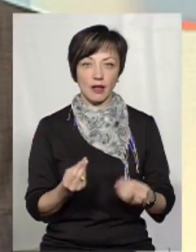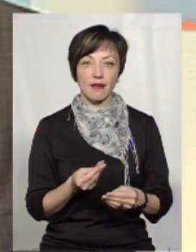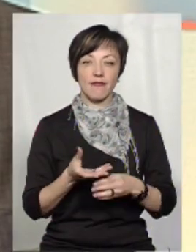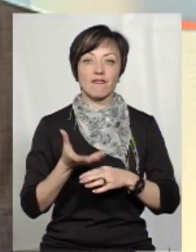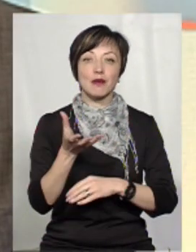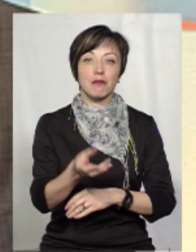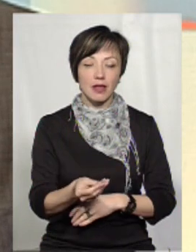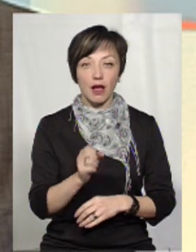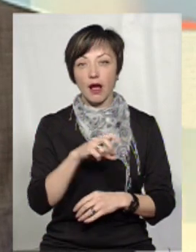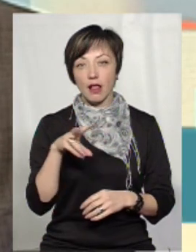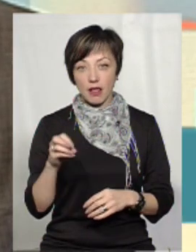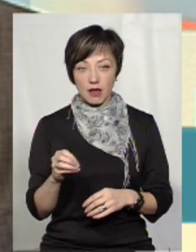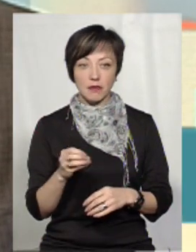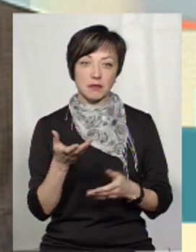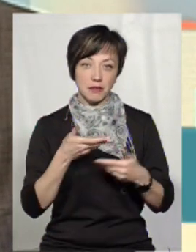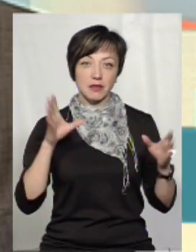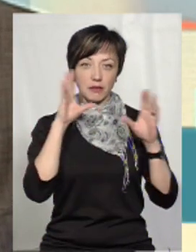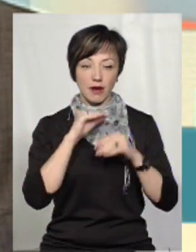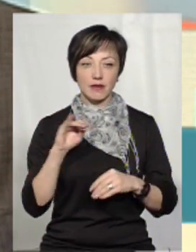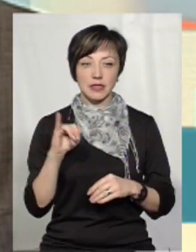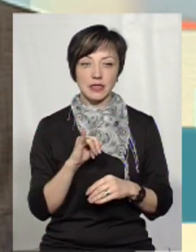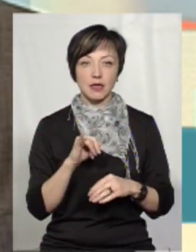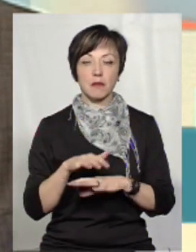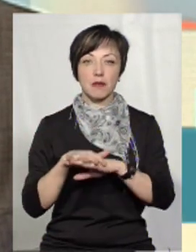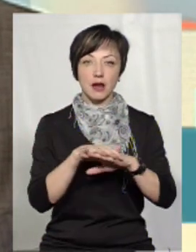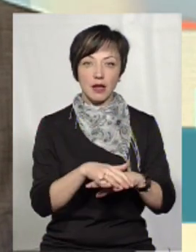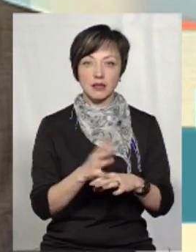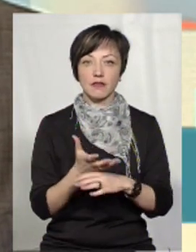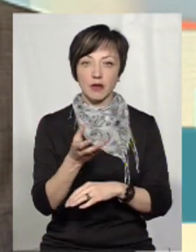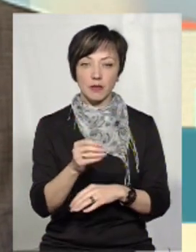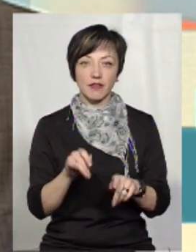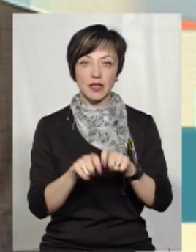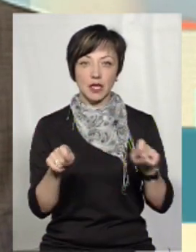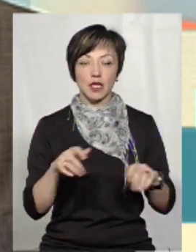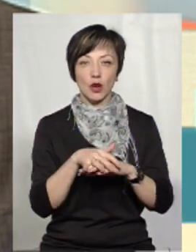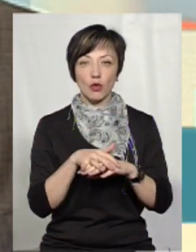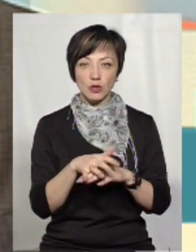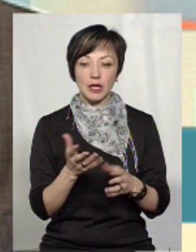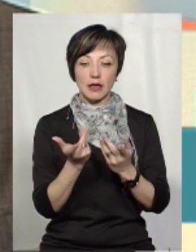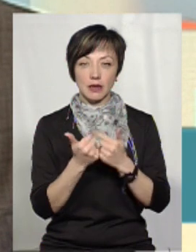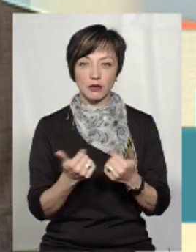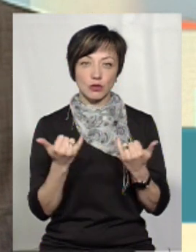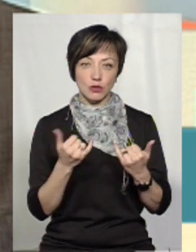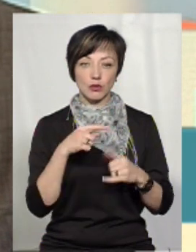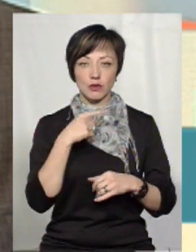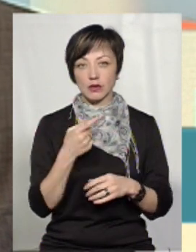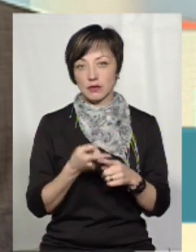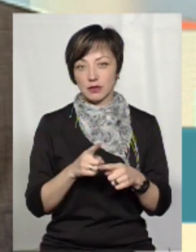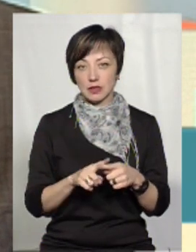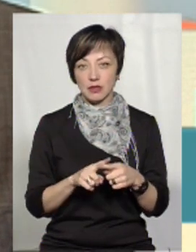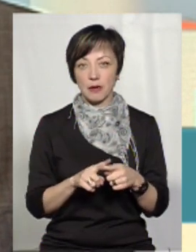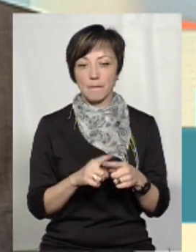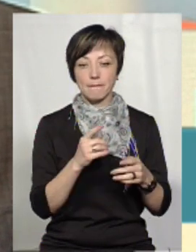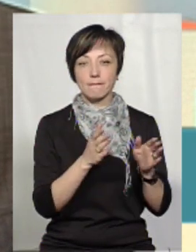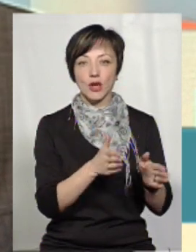виплати. Разом з тим ми справилися, і ті перекази, виплати, і ті відкриті рахунки, кількість, які говорять саме за себе. Я